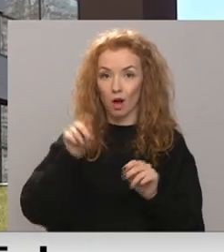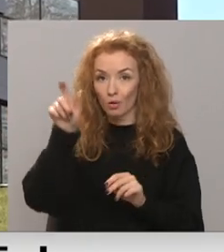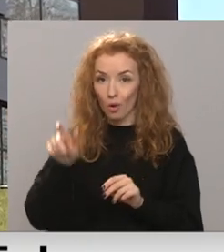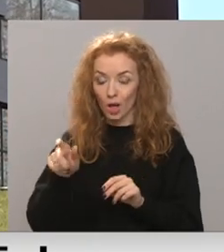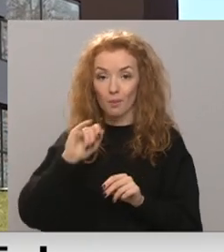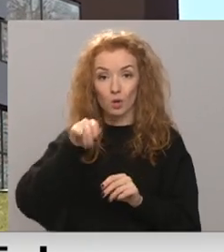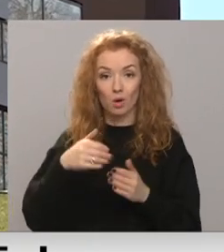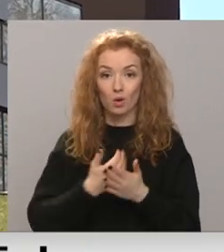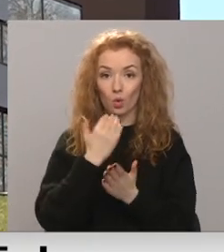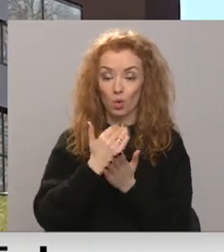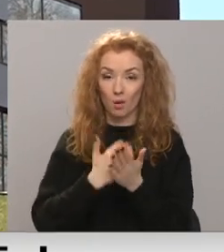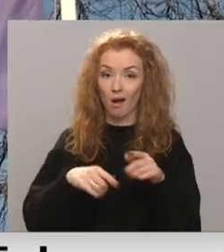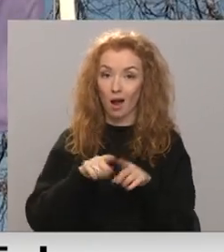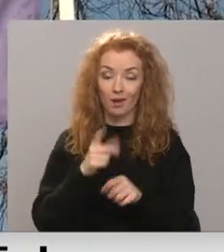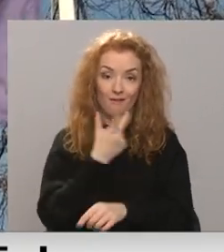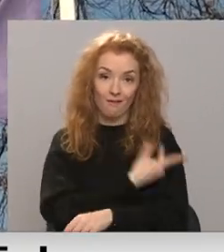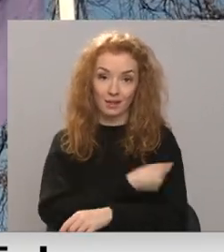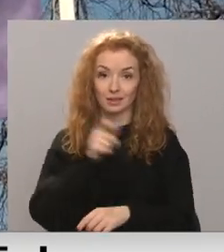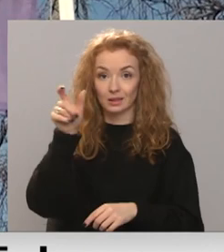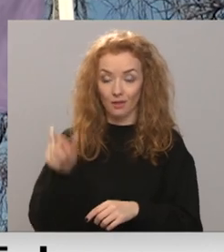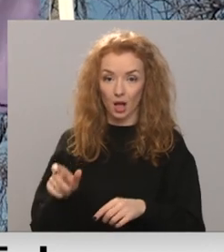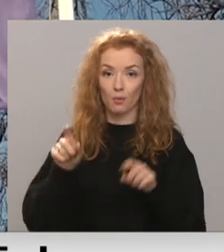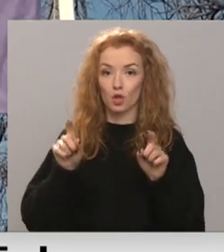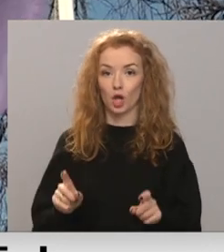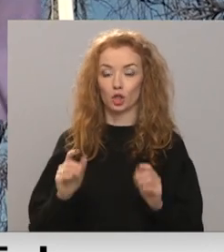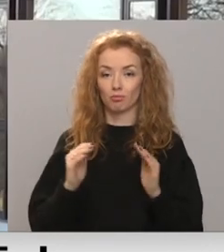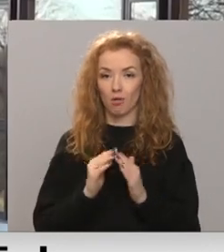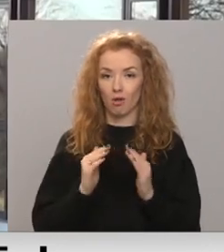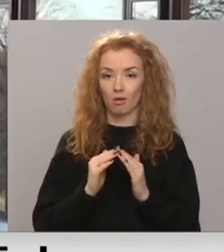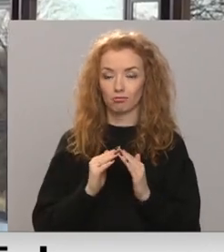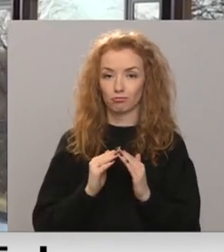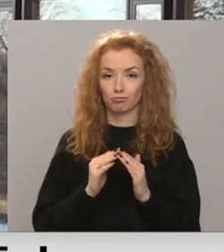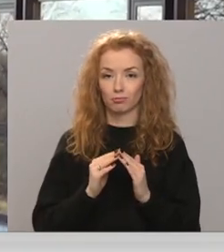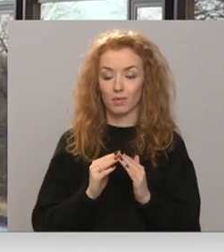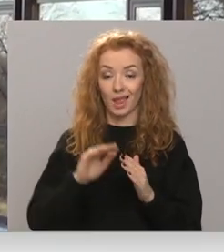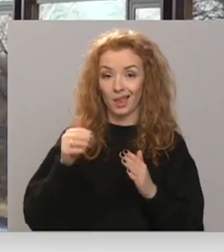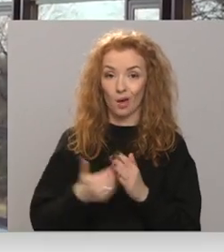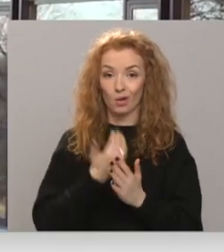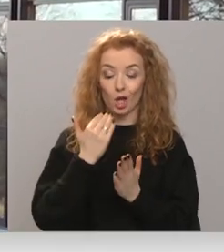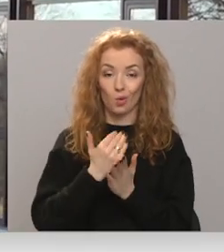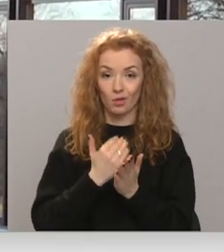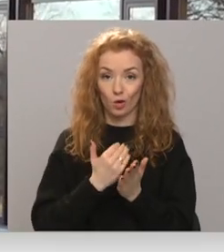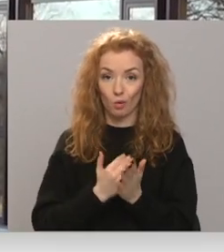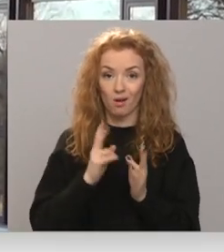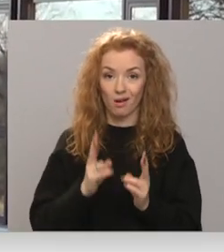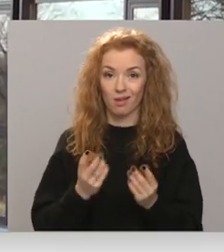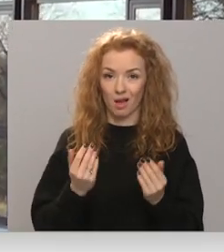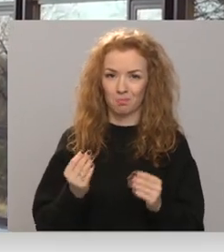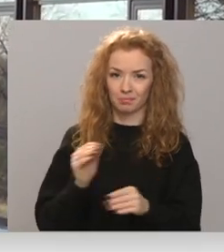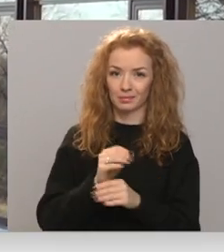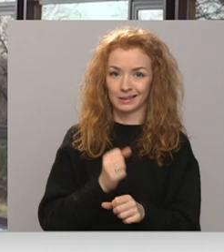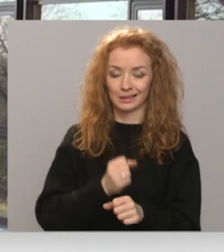nosaka, ka arī vakcinātāji personai jādodas karantīnā. Ja mēs skatāmies pēc šiem jauniem noteikumiem, kā ar tagad stringrāk ir,